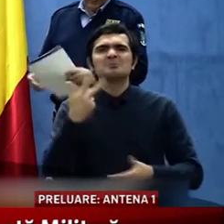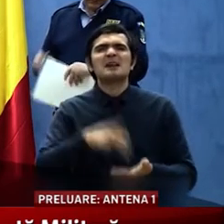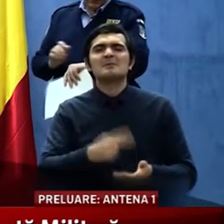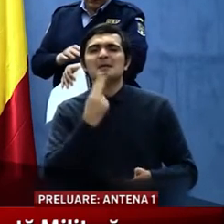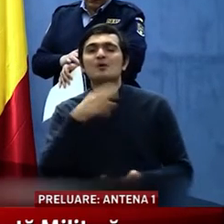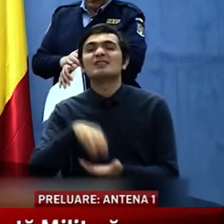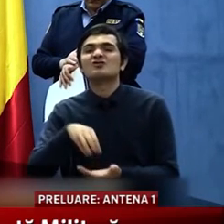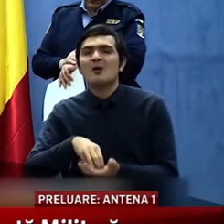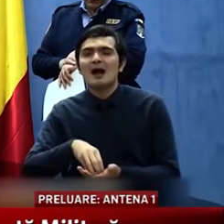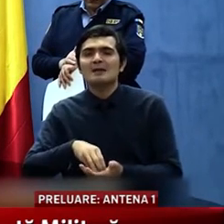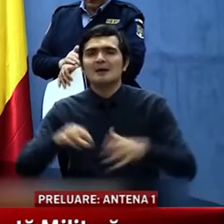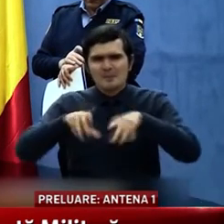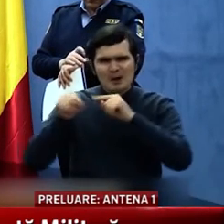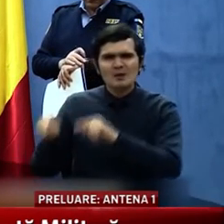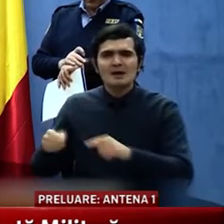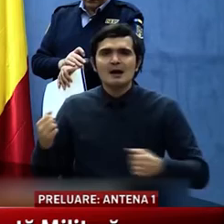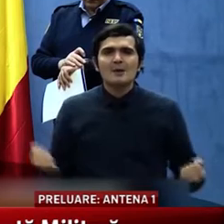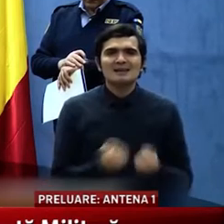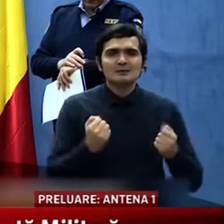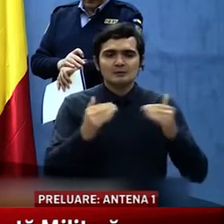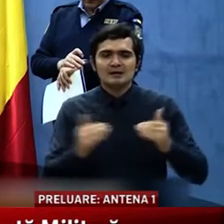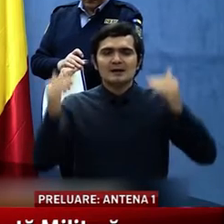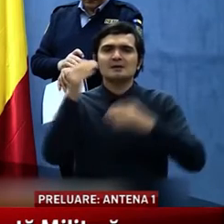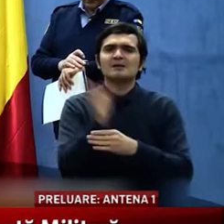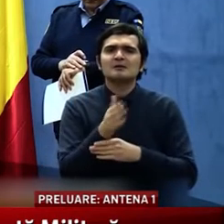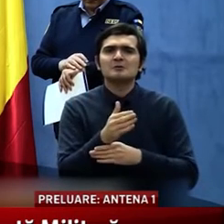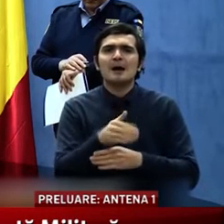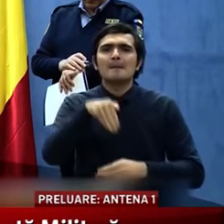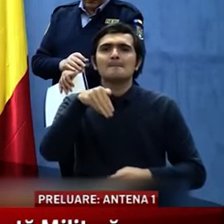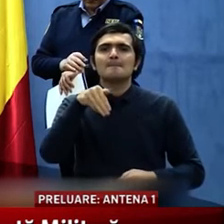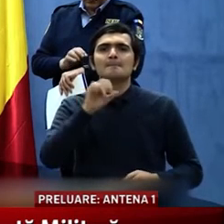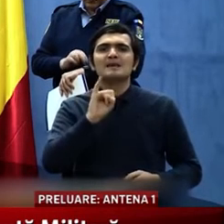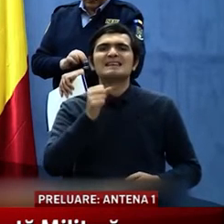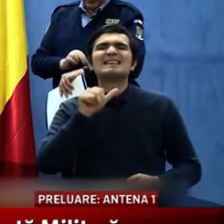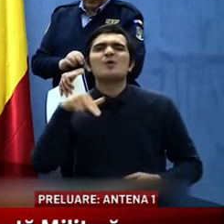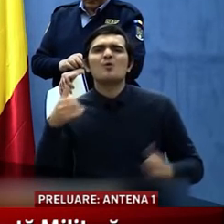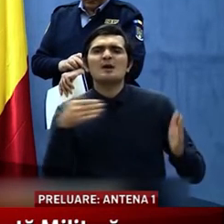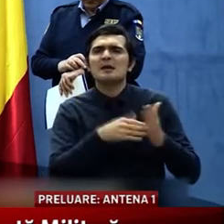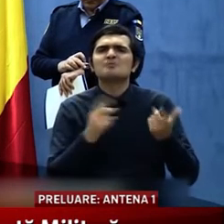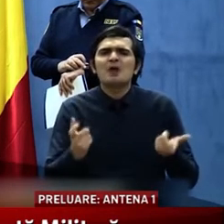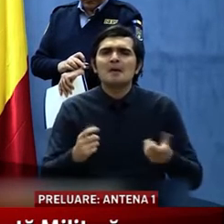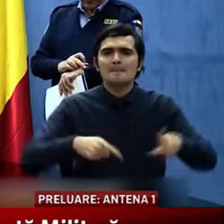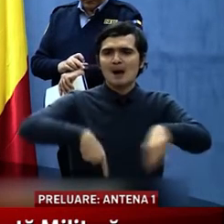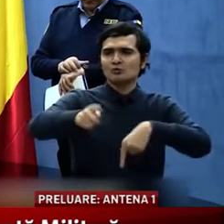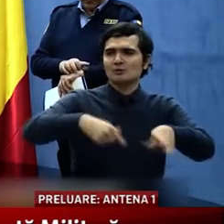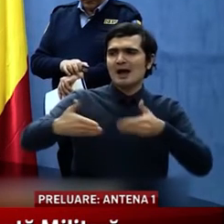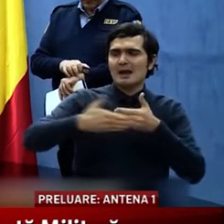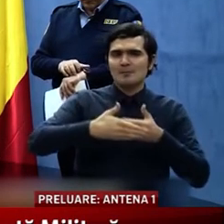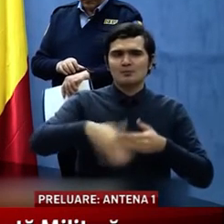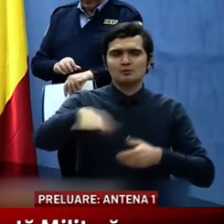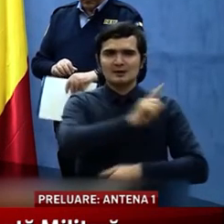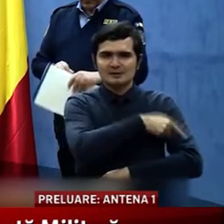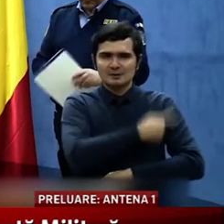.000 de polițiști locali, au executat la nivel național misiuni de patrulare în zonele spitalelor, asigurarea